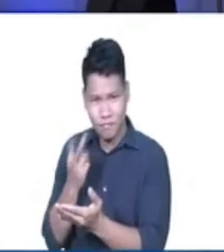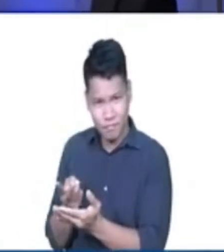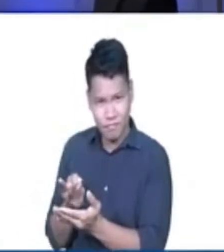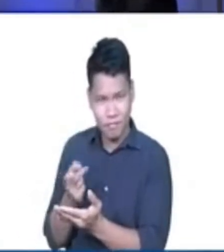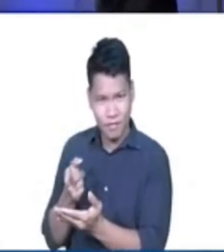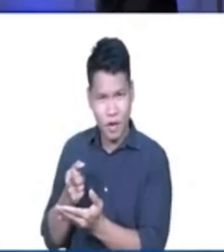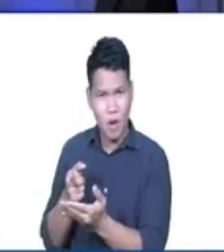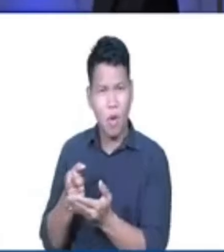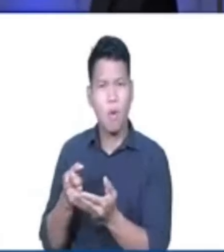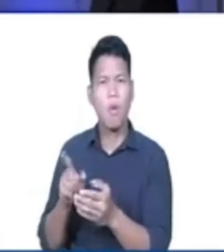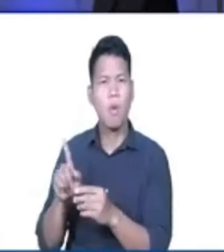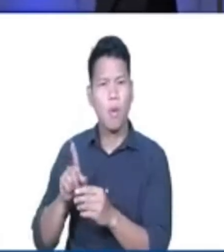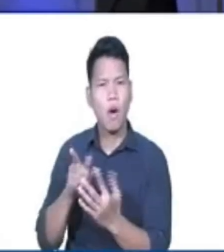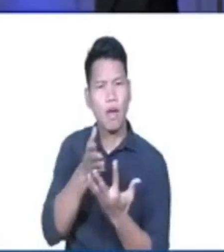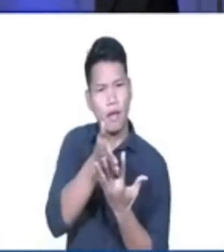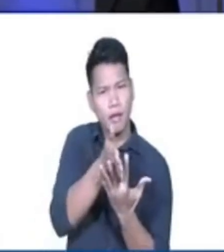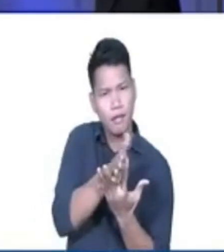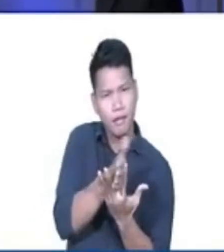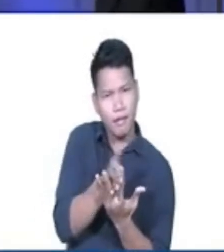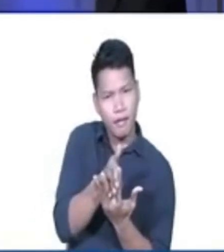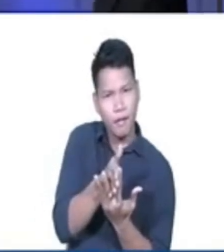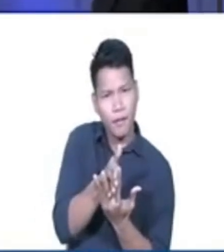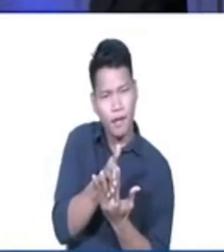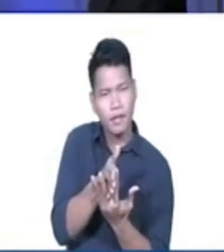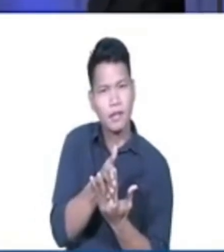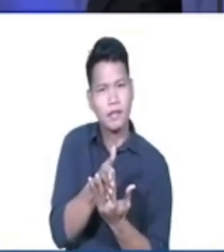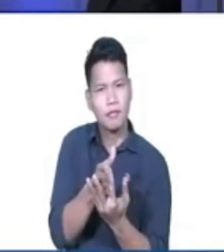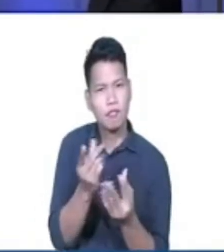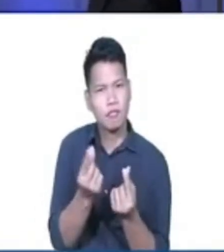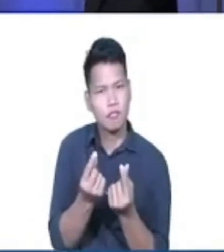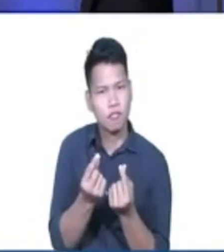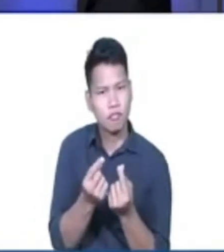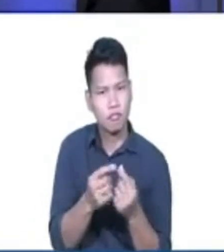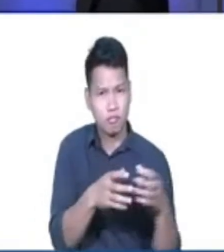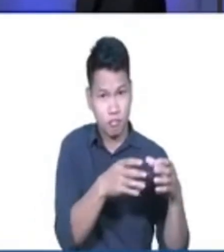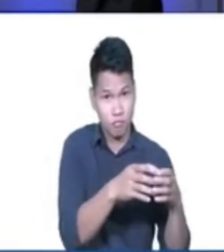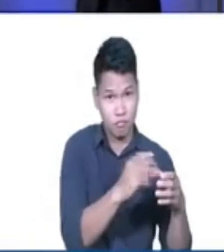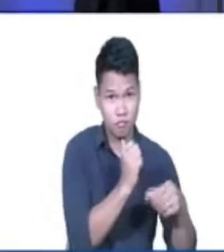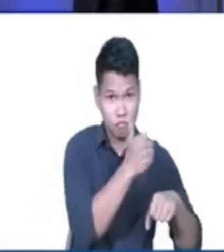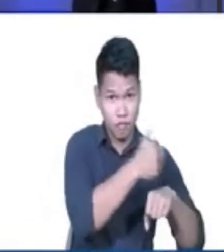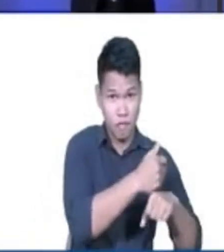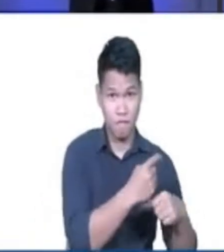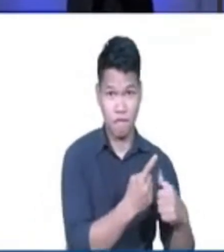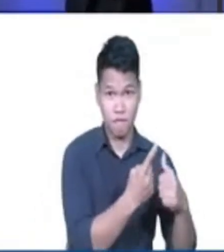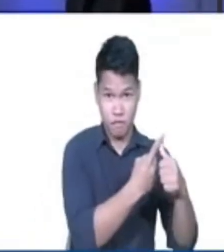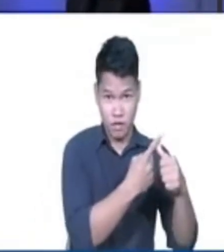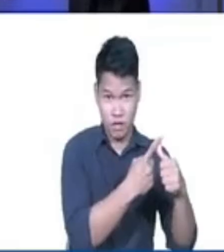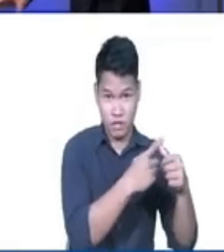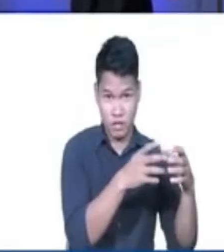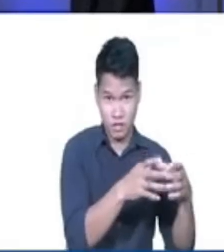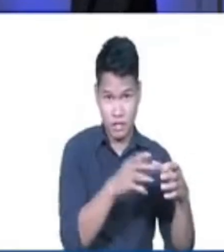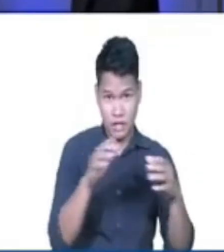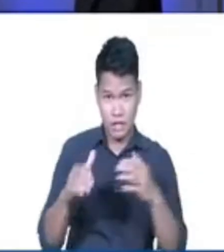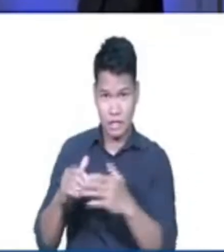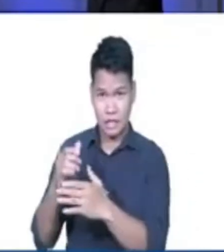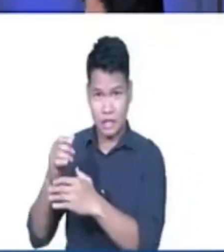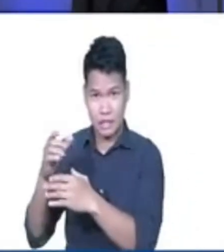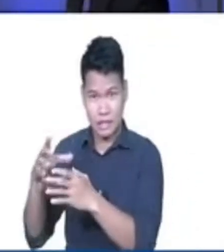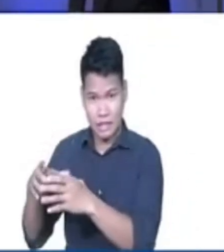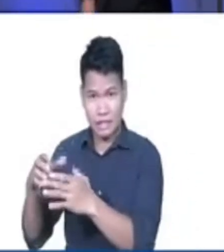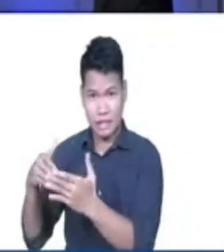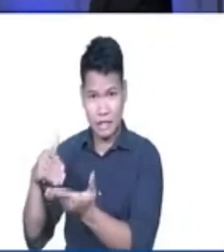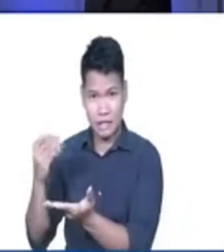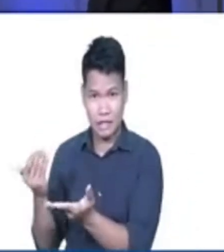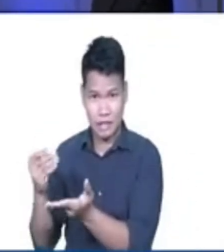ang pangyayari in between sa unang creation at sa pangalawa o yung katapusan, yung